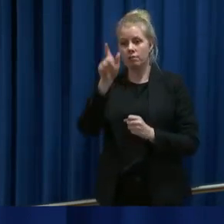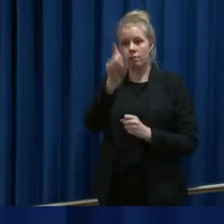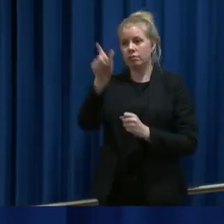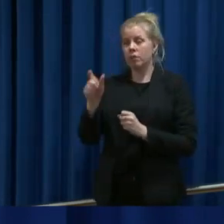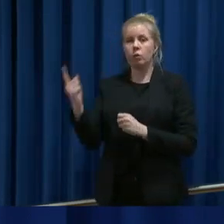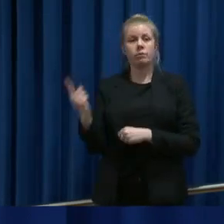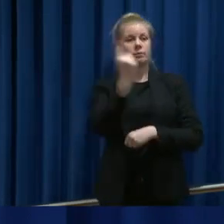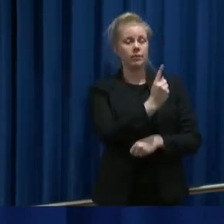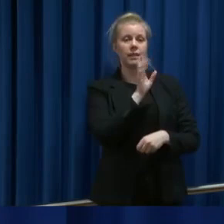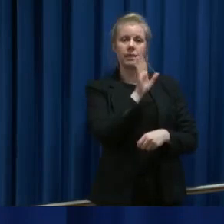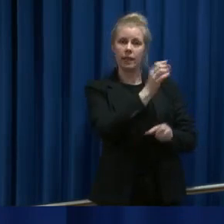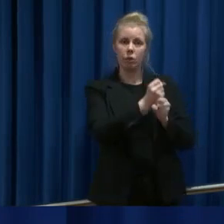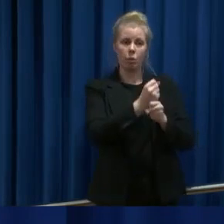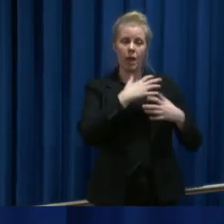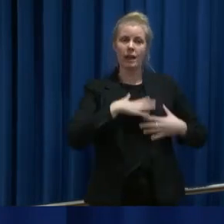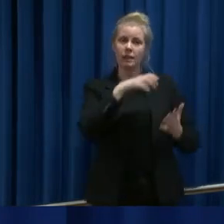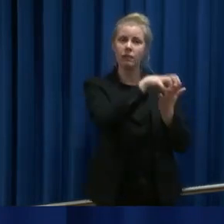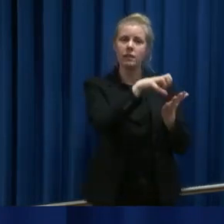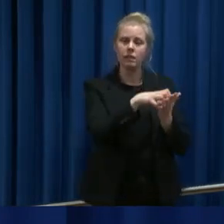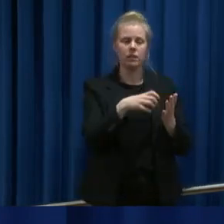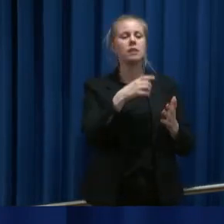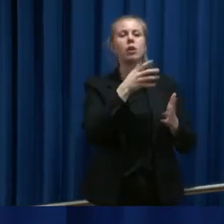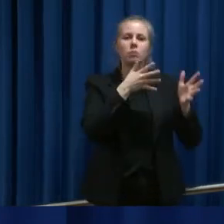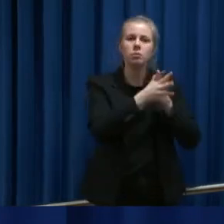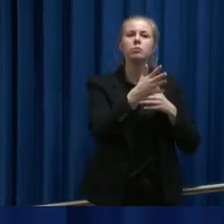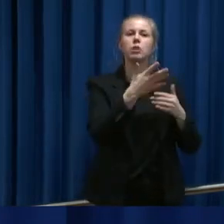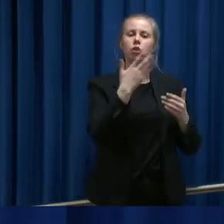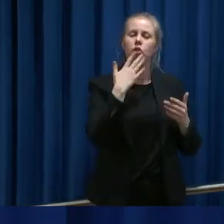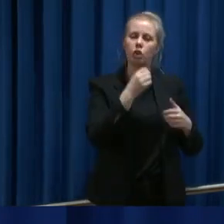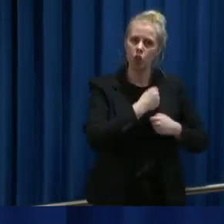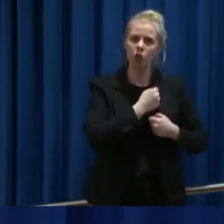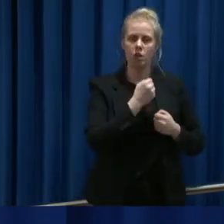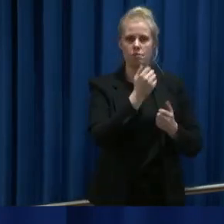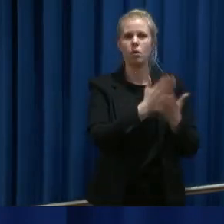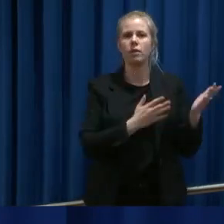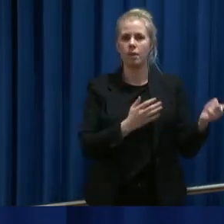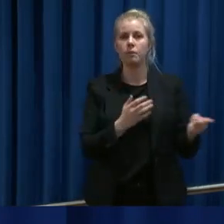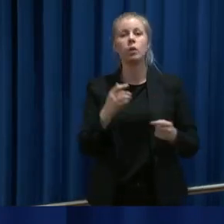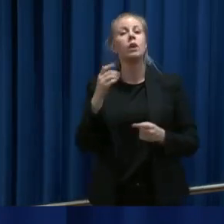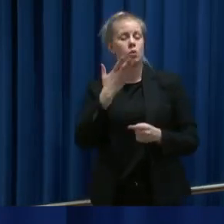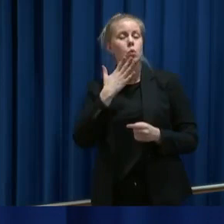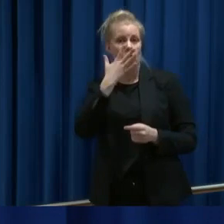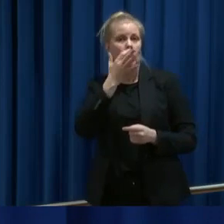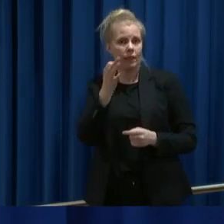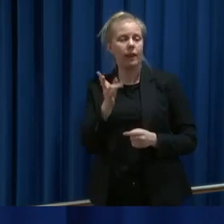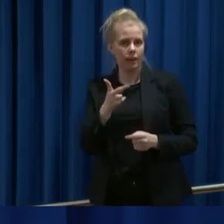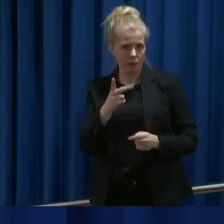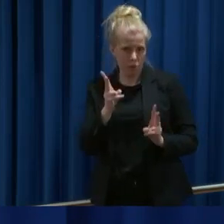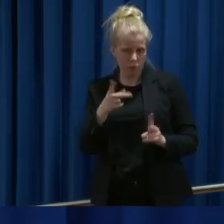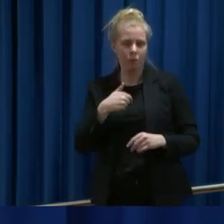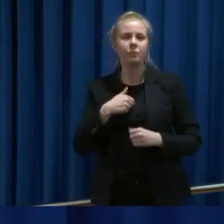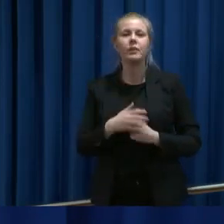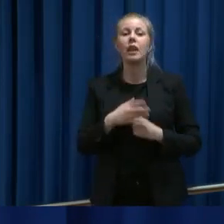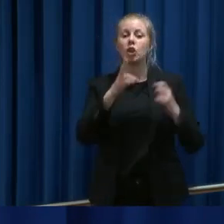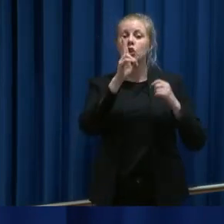helsetjenesten skal gjøre det på en trygg måte. Her er det også gode nyheter. En norsk